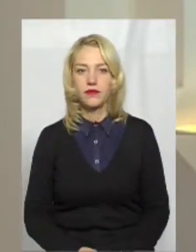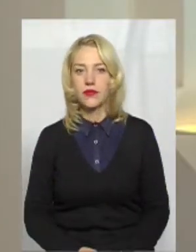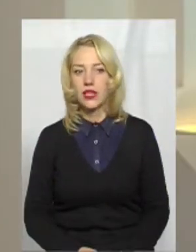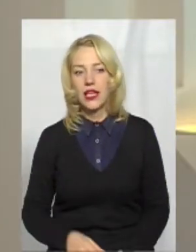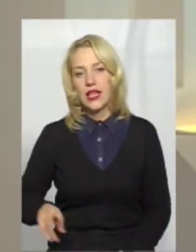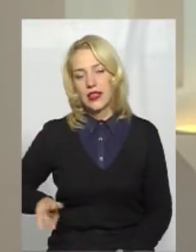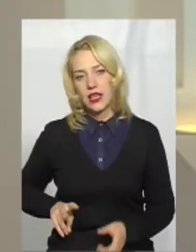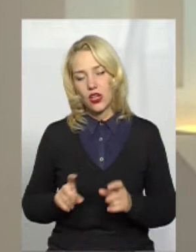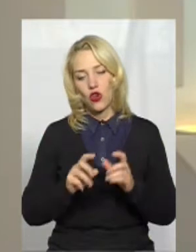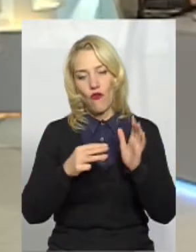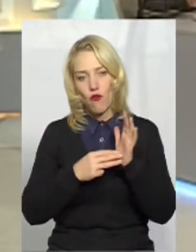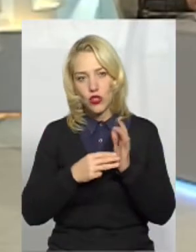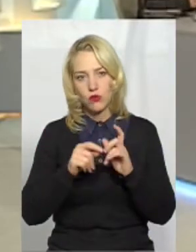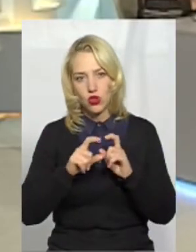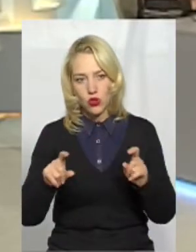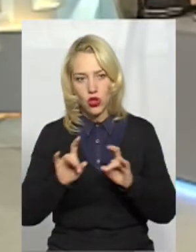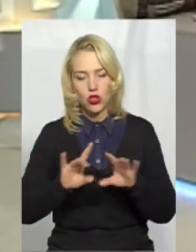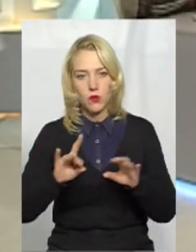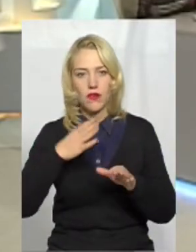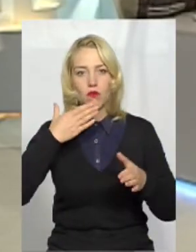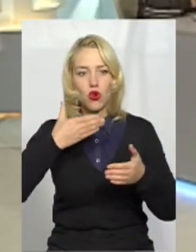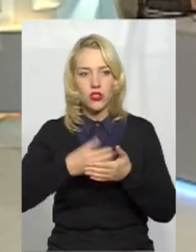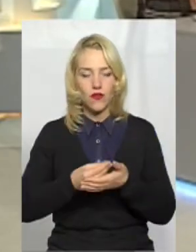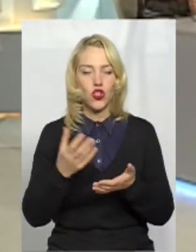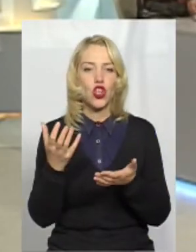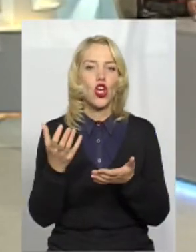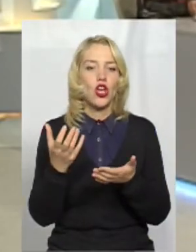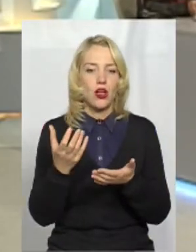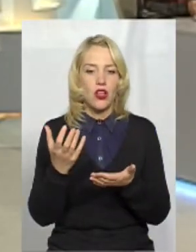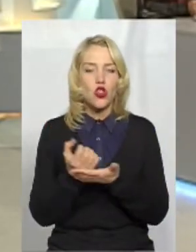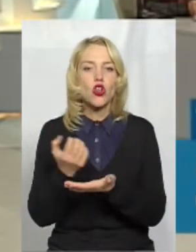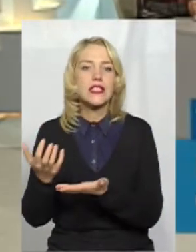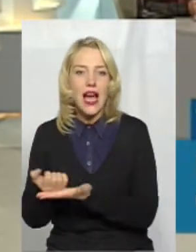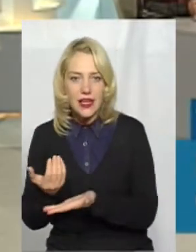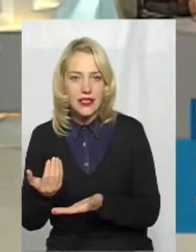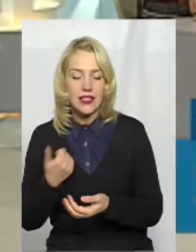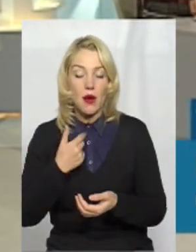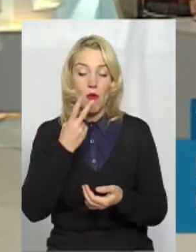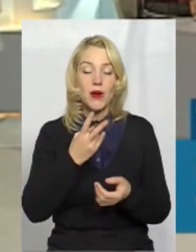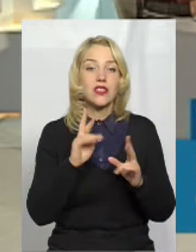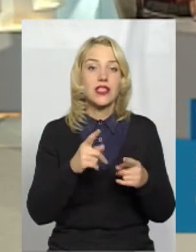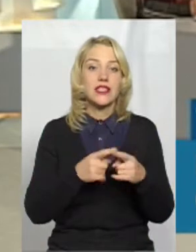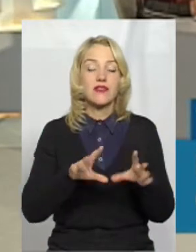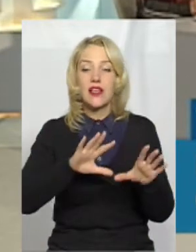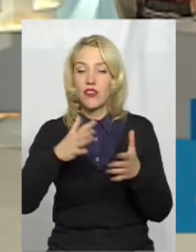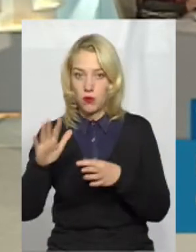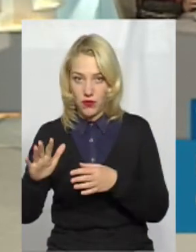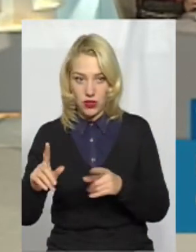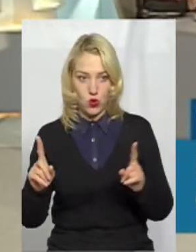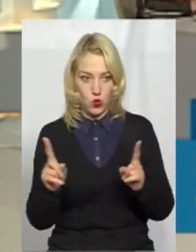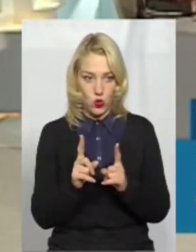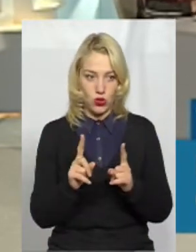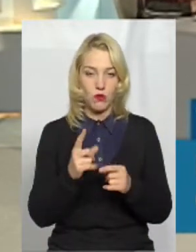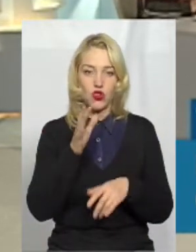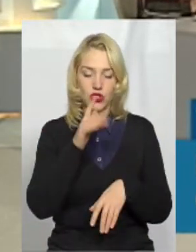Директор восьмої школи розповів про свої досягнення, ми побачили, як там все відбувається. Дуже коротко, бо